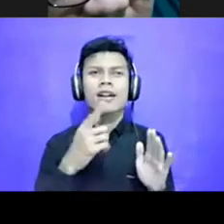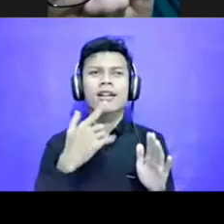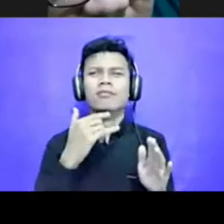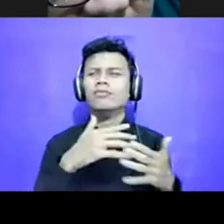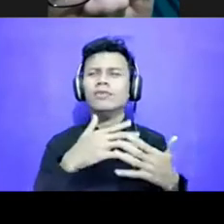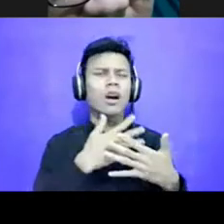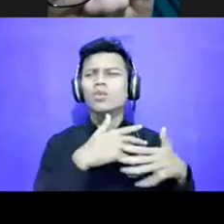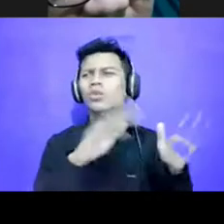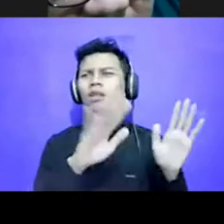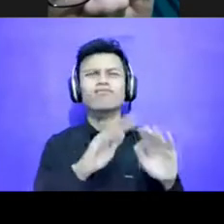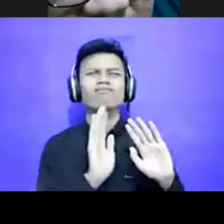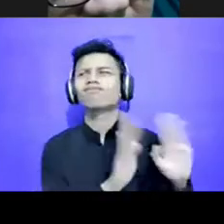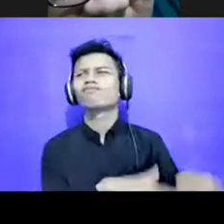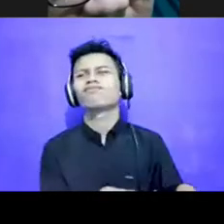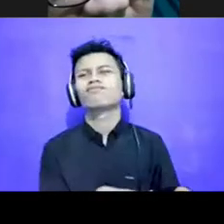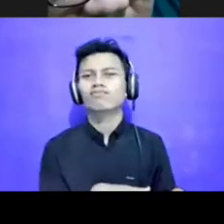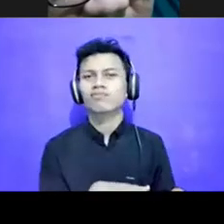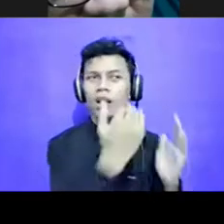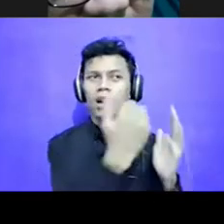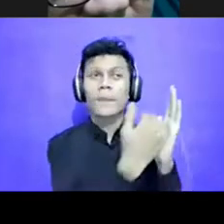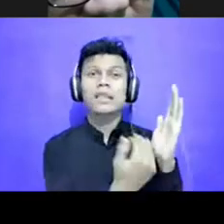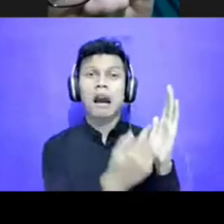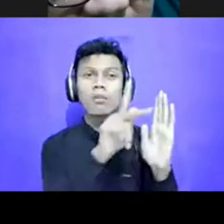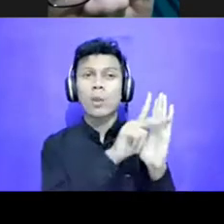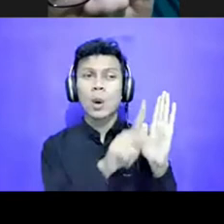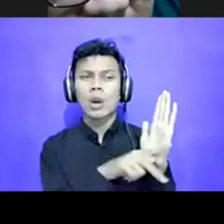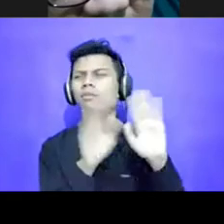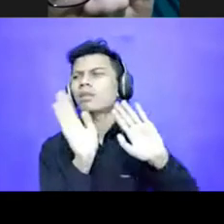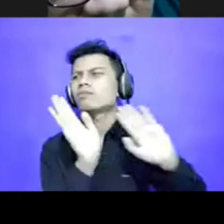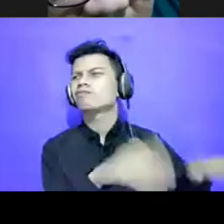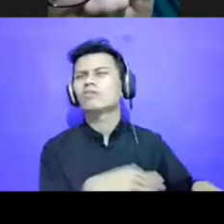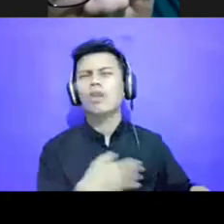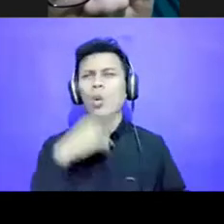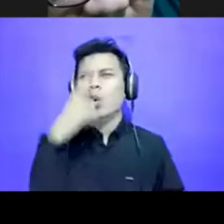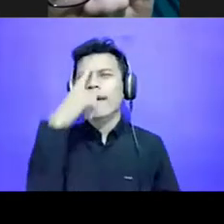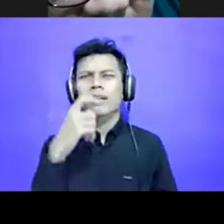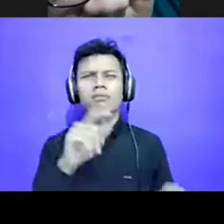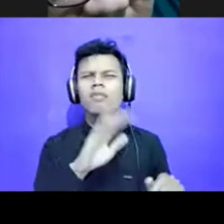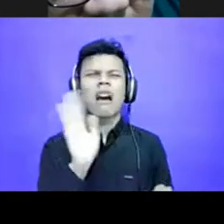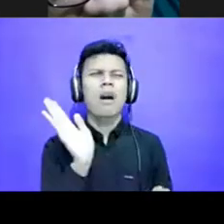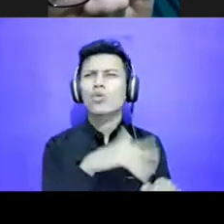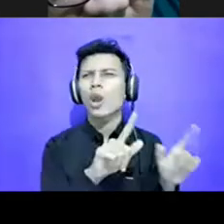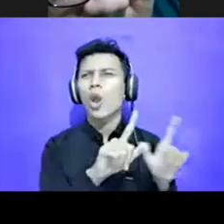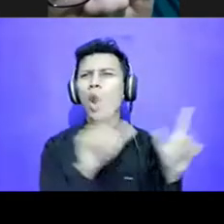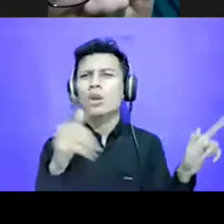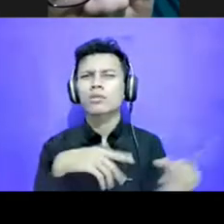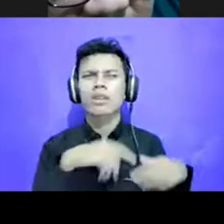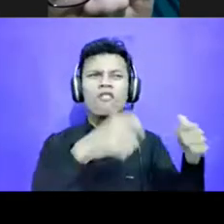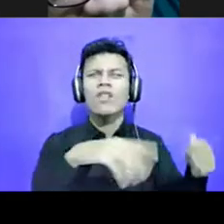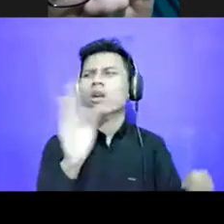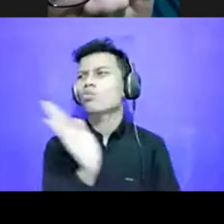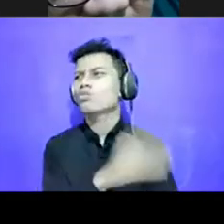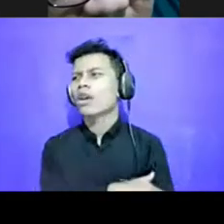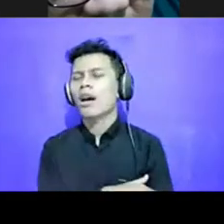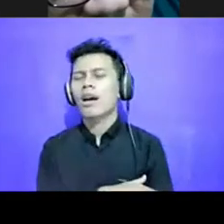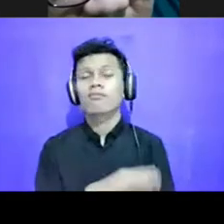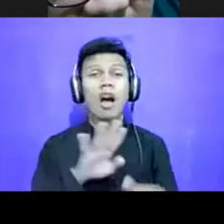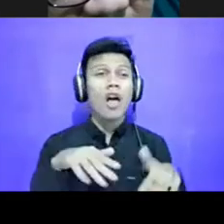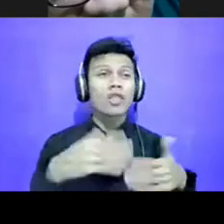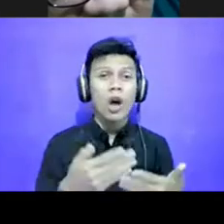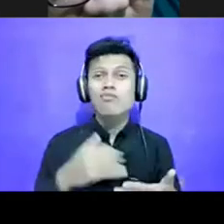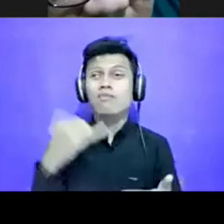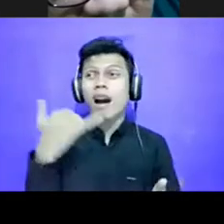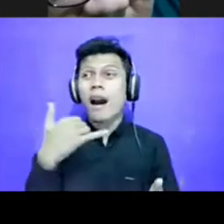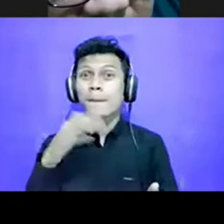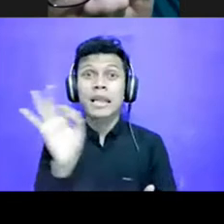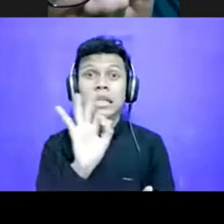dengan kebijakannya, dengan program ini. Aku nggak yakin nggak lolos, jadi nggak usah daftar gitu. Atau juga yang nggak punya HP